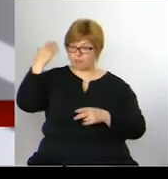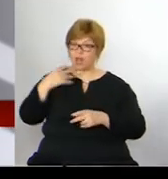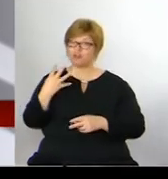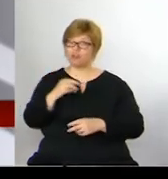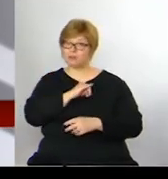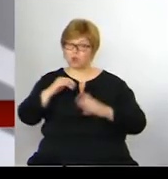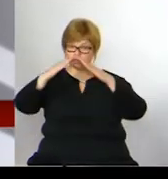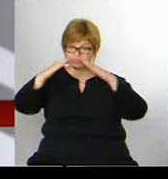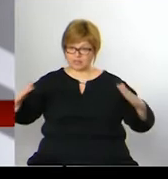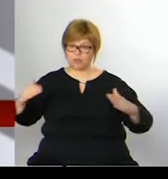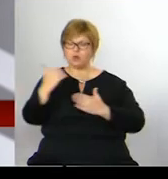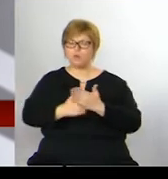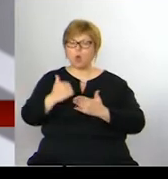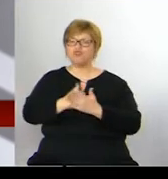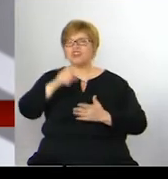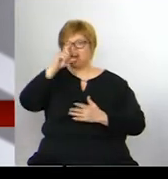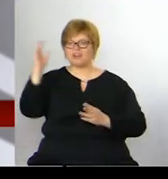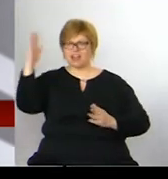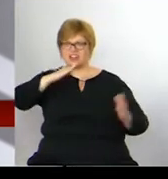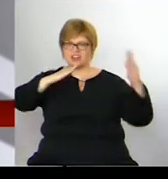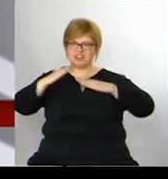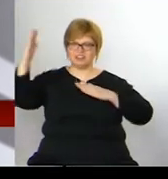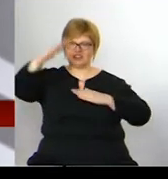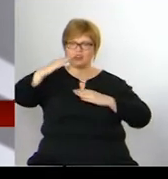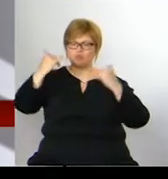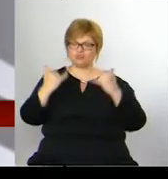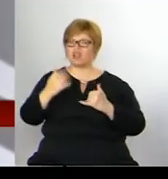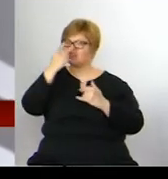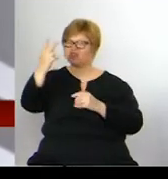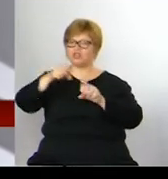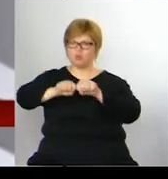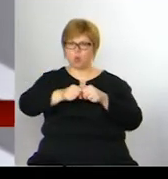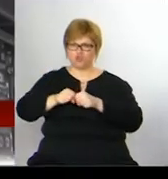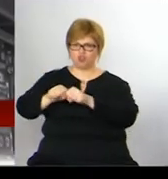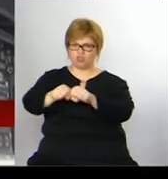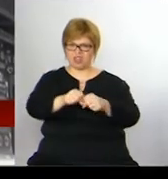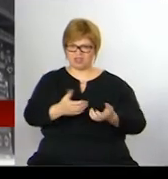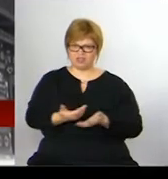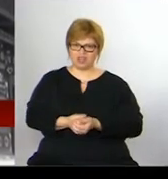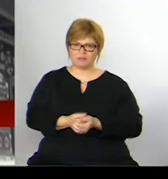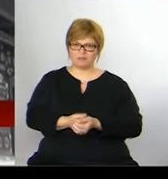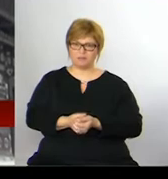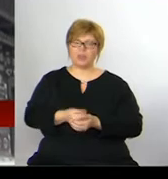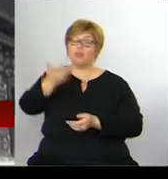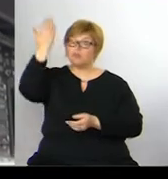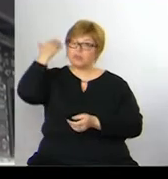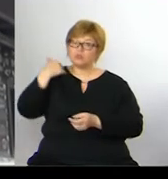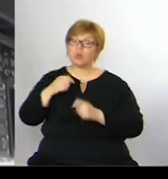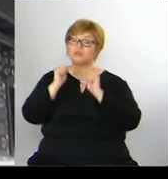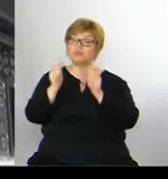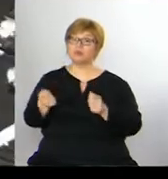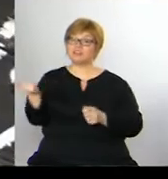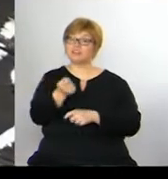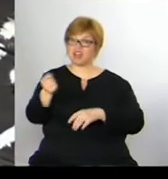rokmi strechu, použila nekvalitnú krytinu. Už dnes je na nej vidieť poškodenie. Aktivisti už v minulosti podali